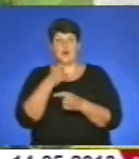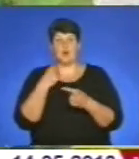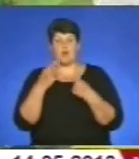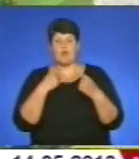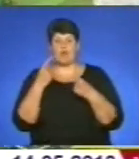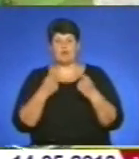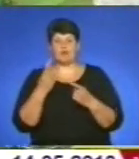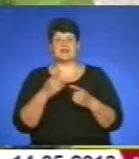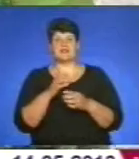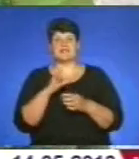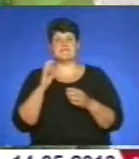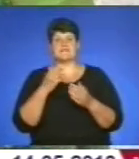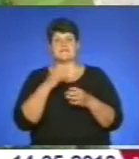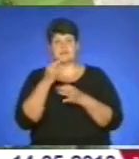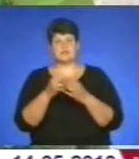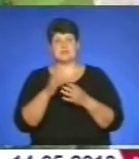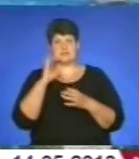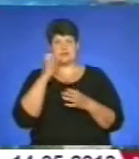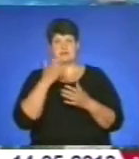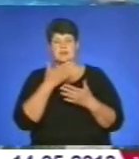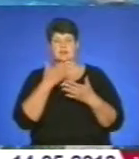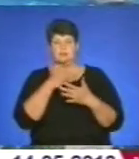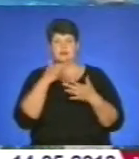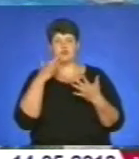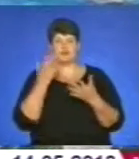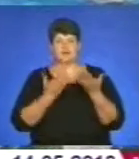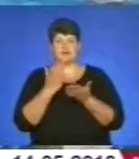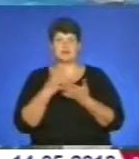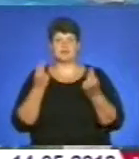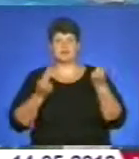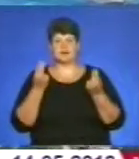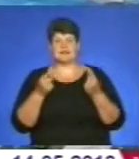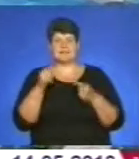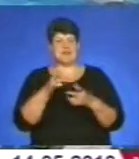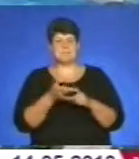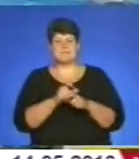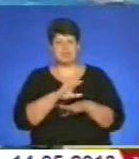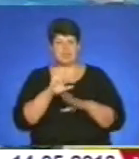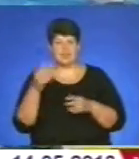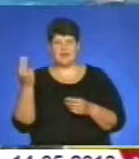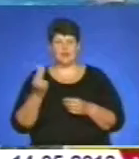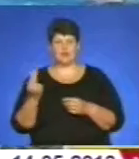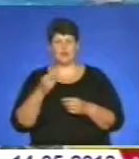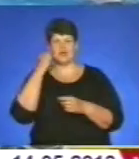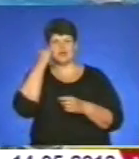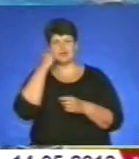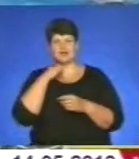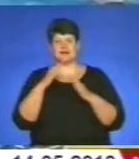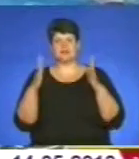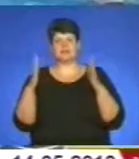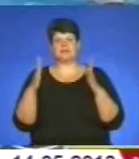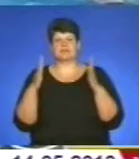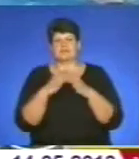серйозні, але не обходяться і без жартів. Говорили мені, ти більше не малюй таких старих споруд, за якими ніхто не